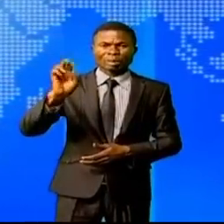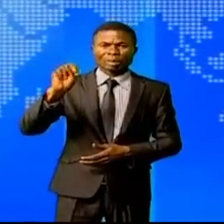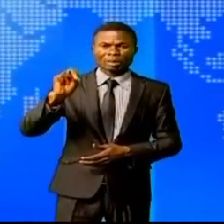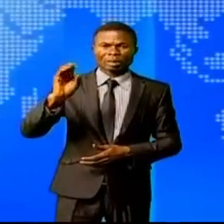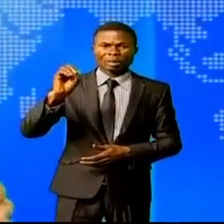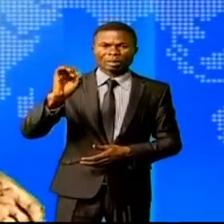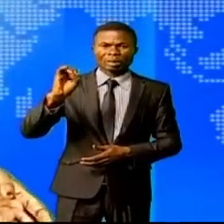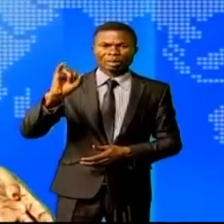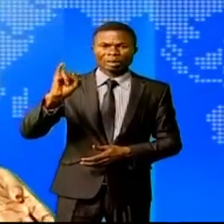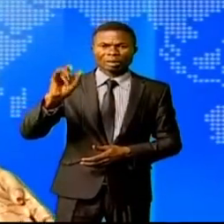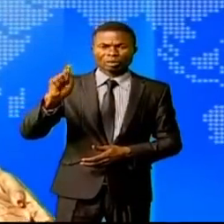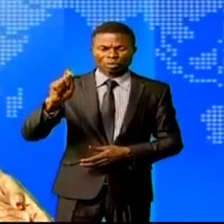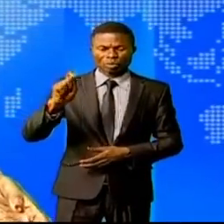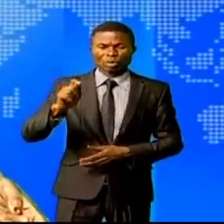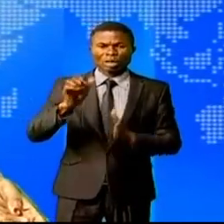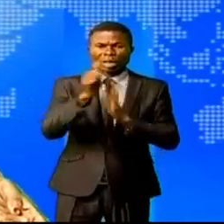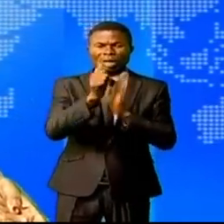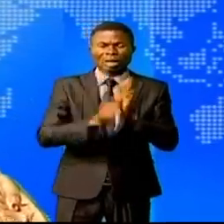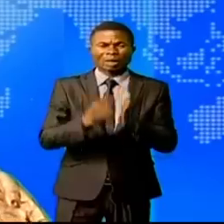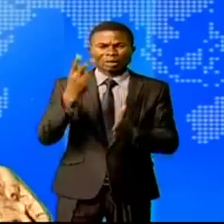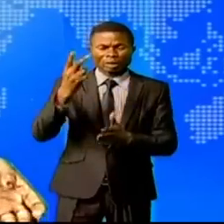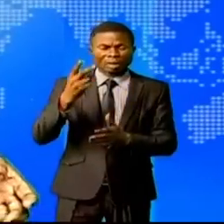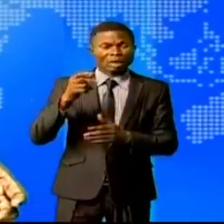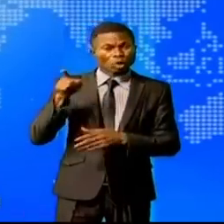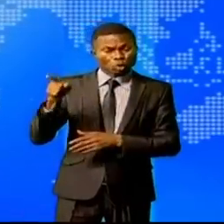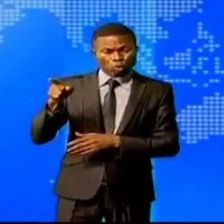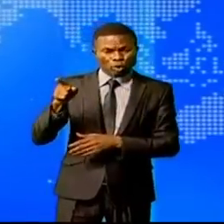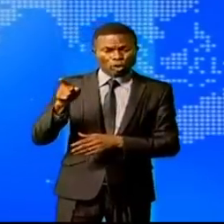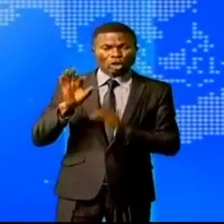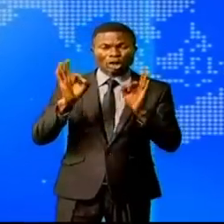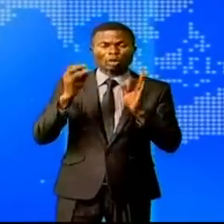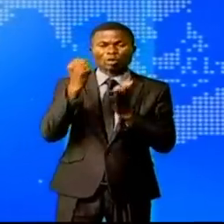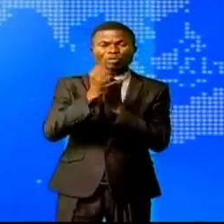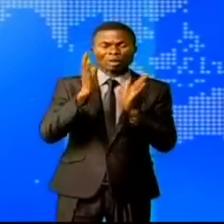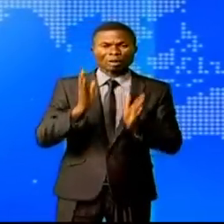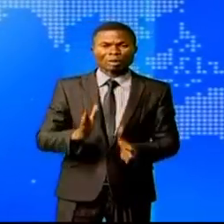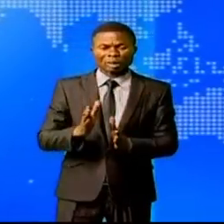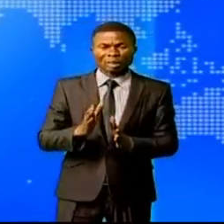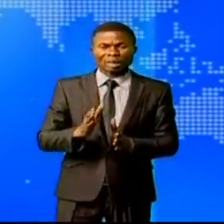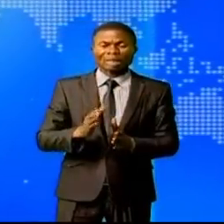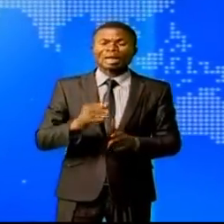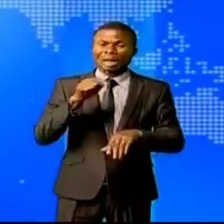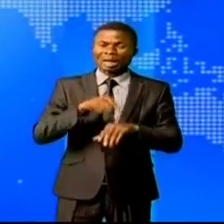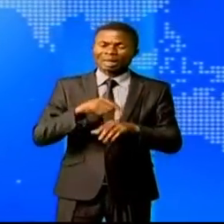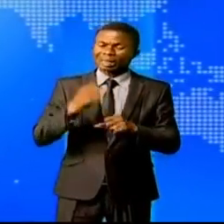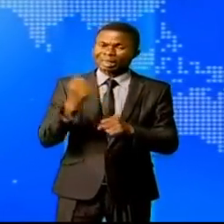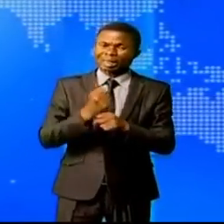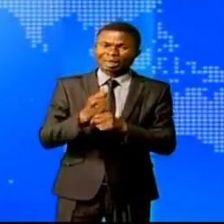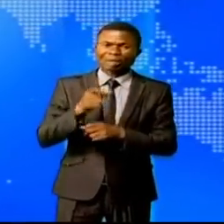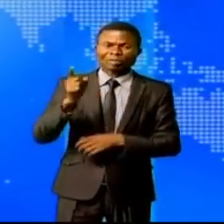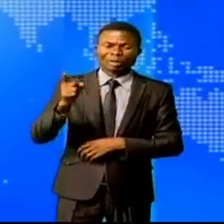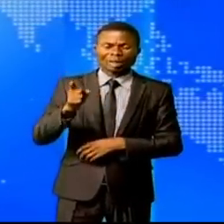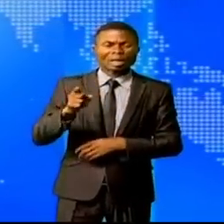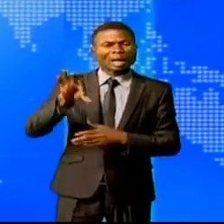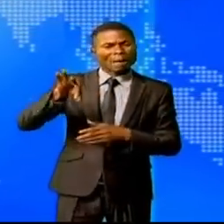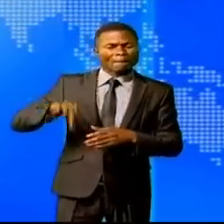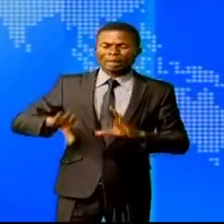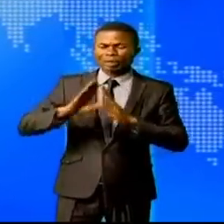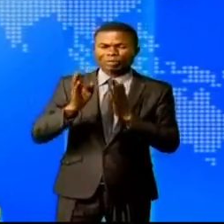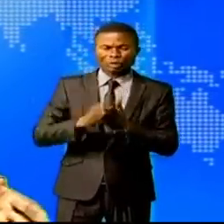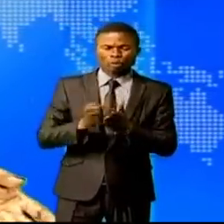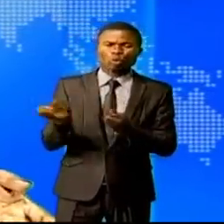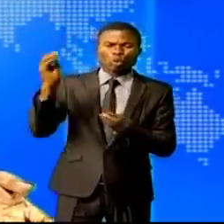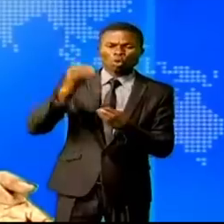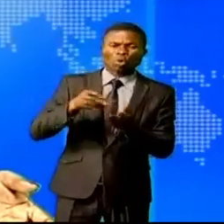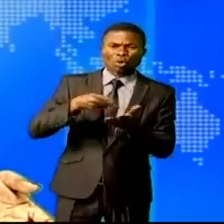Article 2. Le précité bénéficiera pour la durée de ses fonctions des indemnités et avantages prévus par l